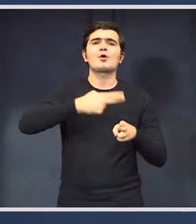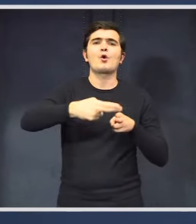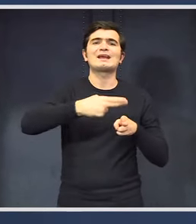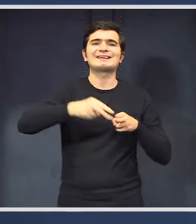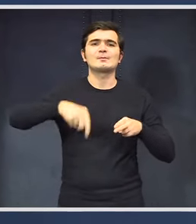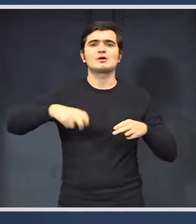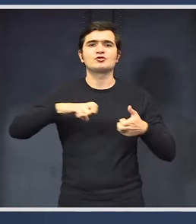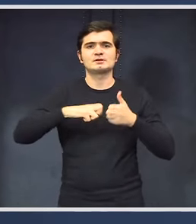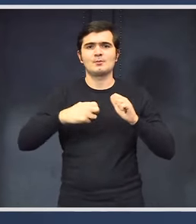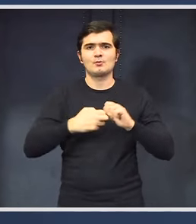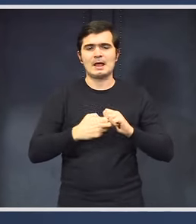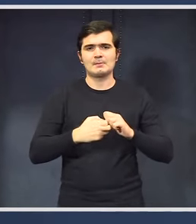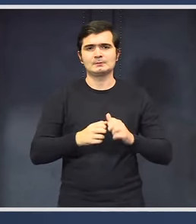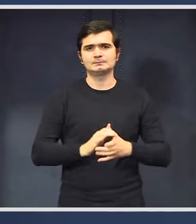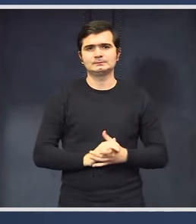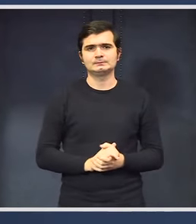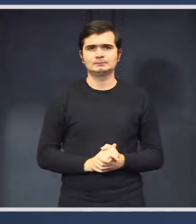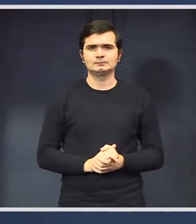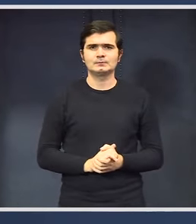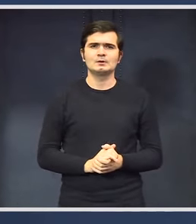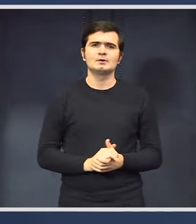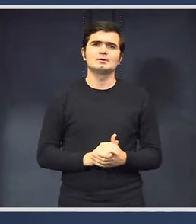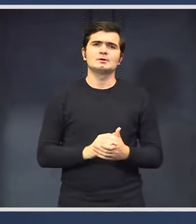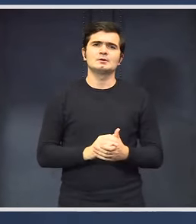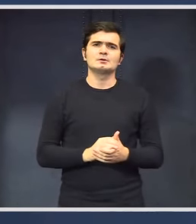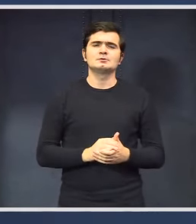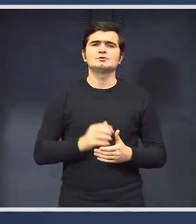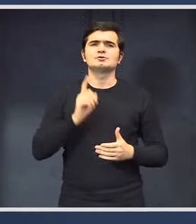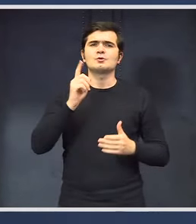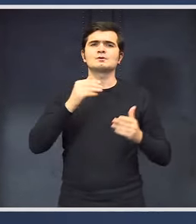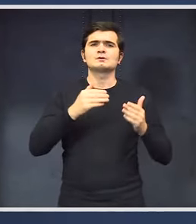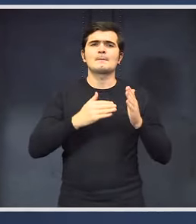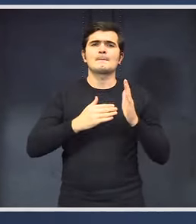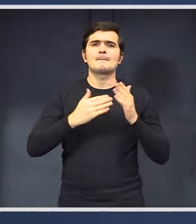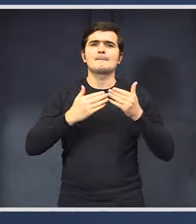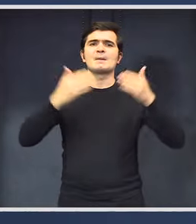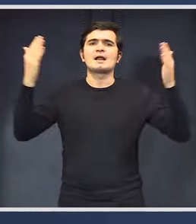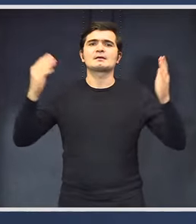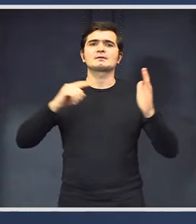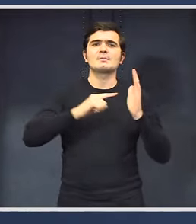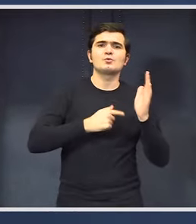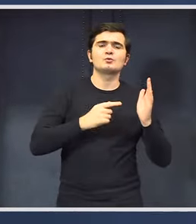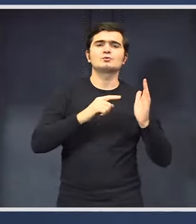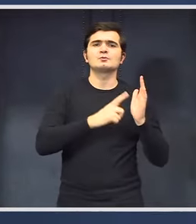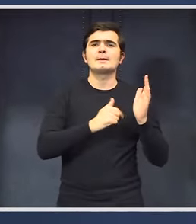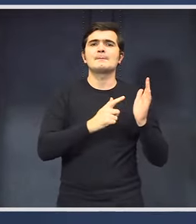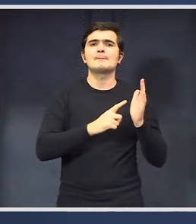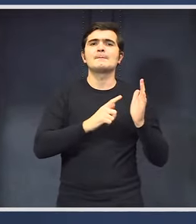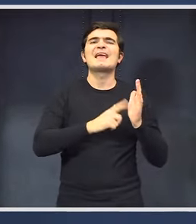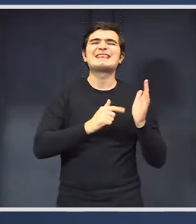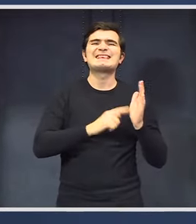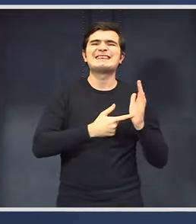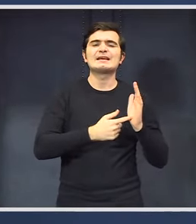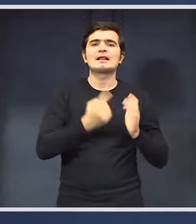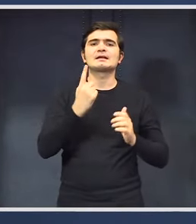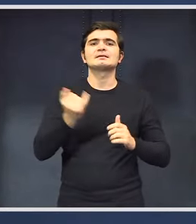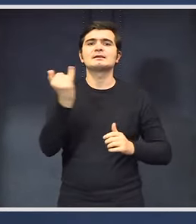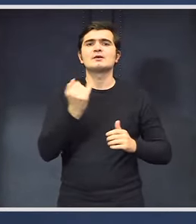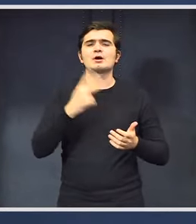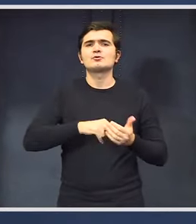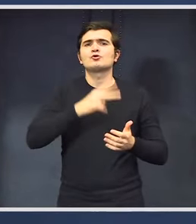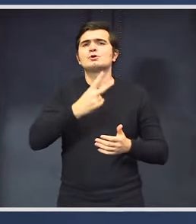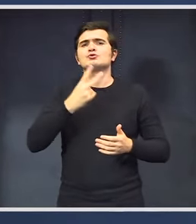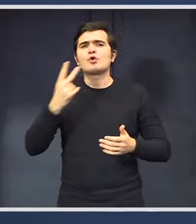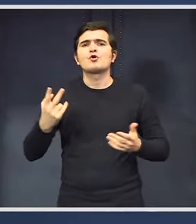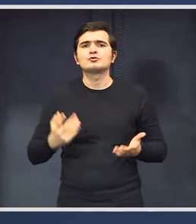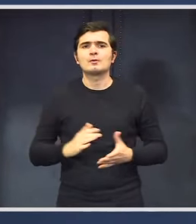problemă și vom va crește punctul de pensie de a 1 anuale 2022, așa cum a fost și până acum. Trebuie să fie foarte